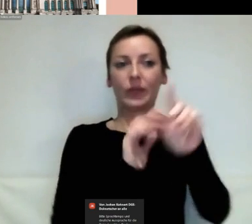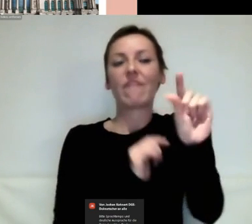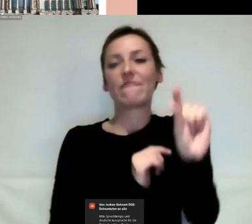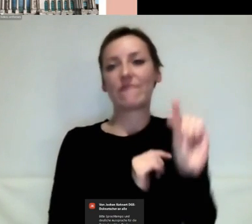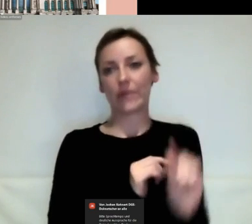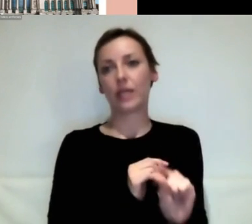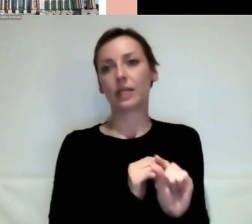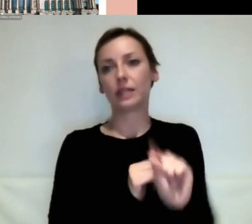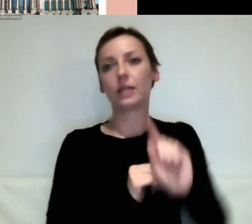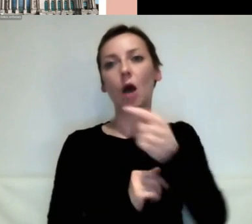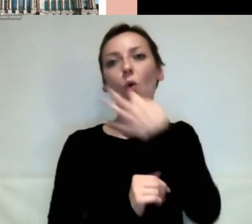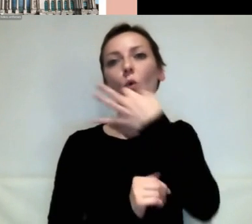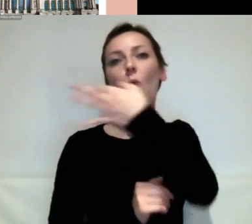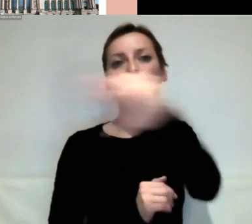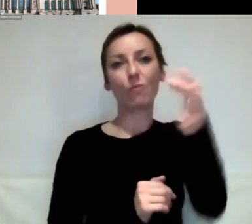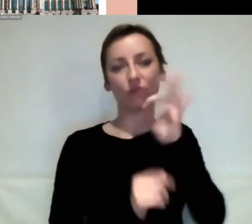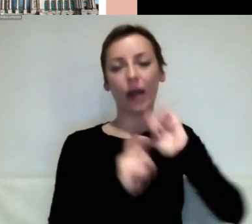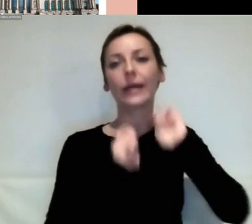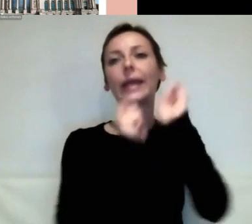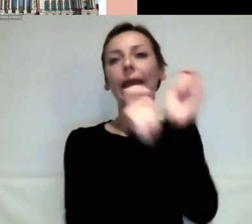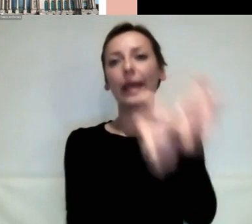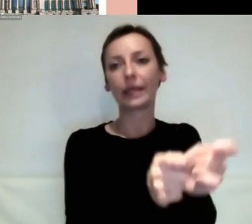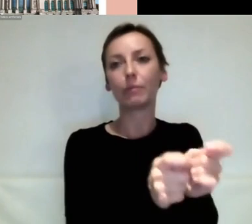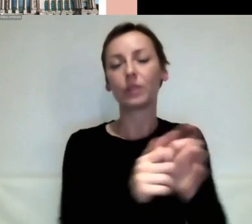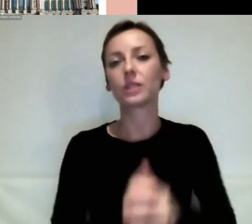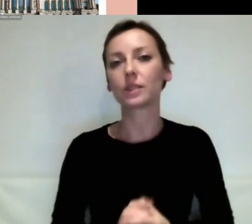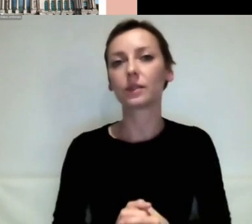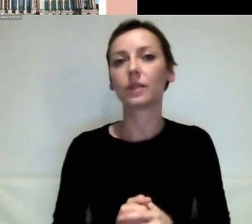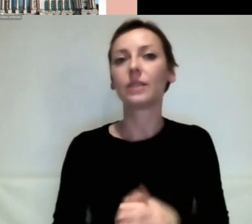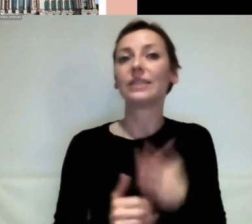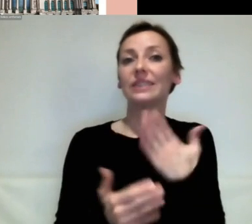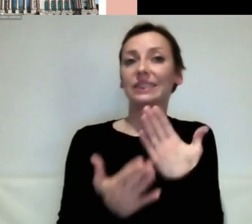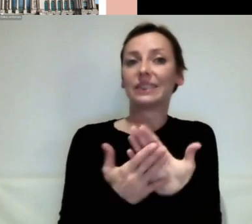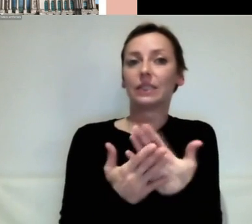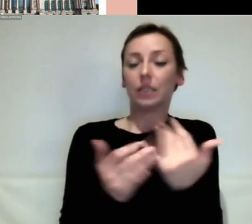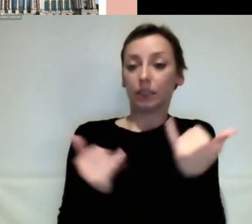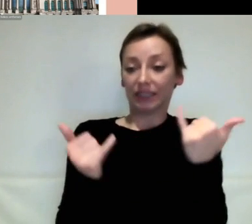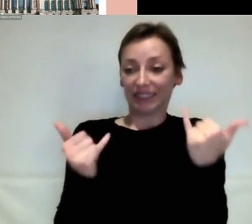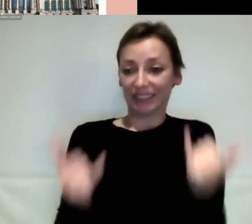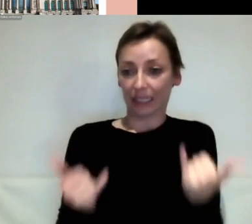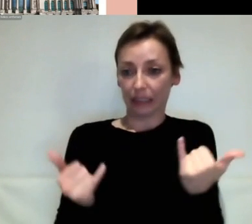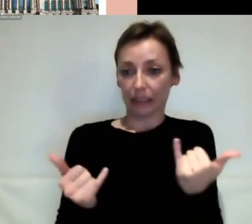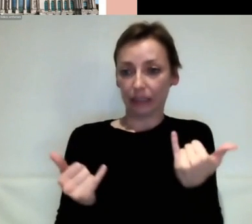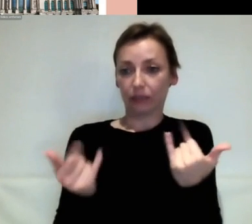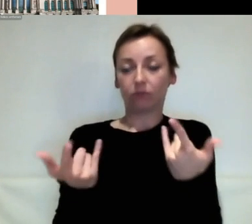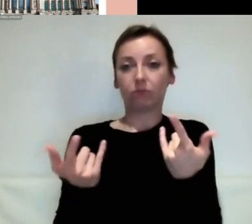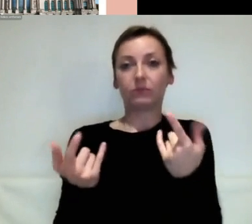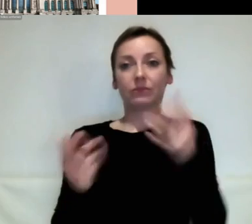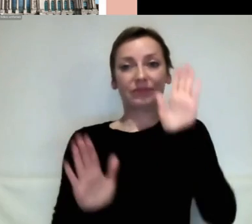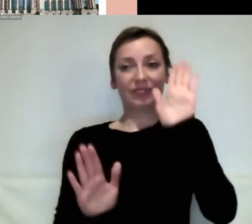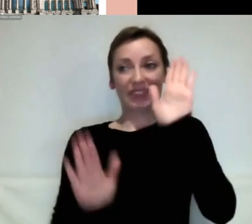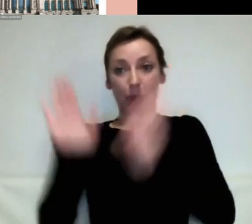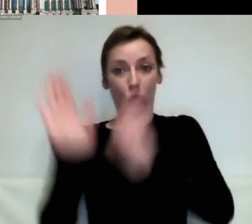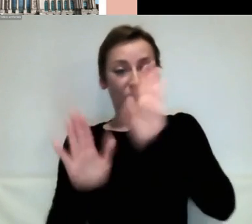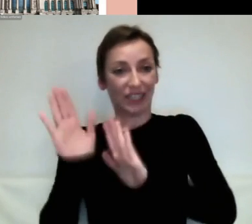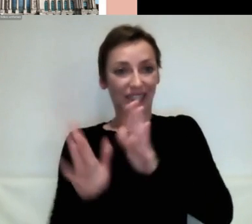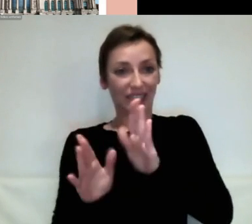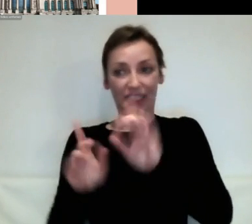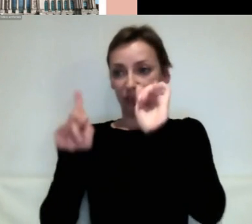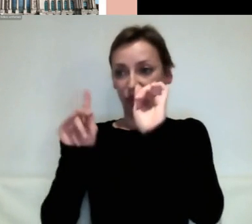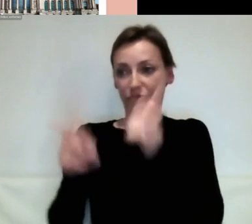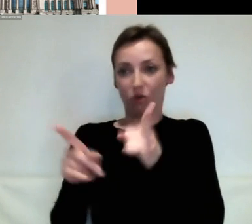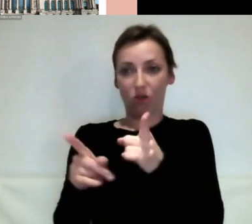Umfragen. Sollten wir deshalb jetzt unsere repräsentative Demokratie vollkommen über Bord werden? Nein,